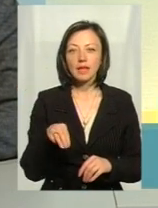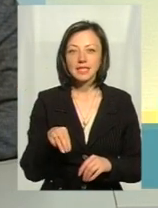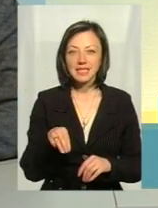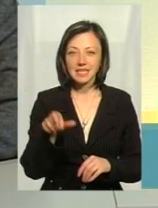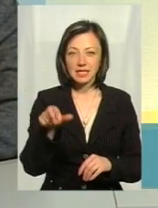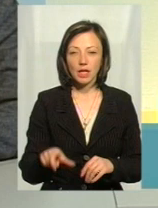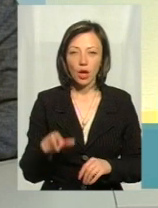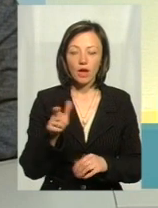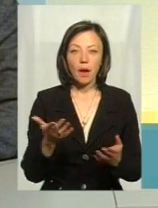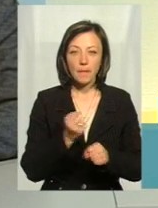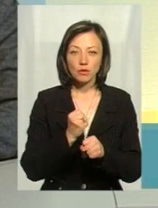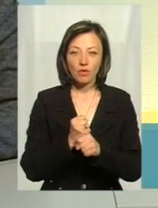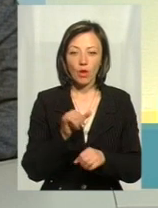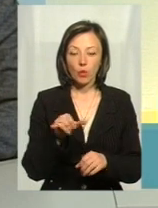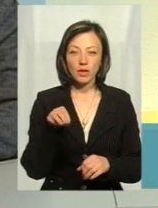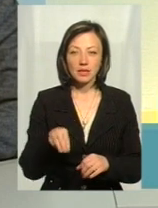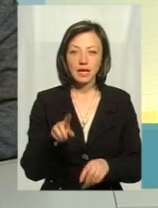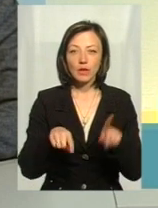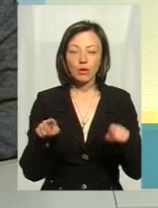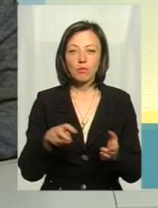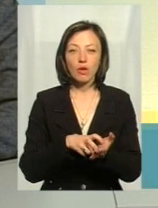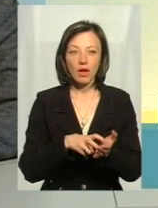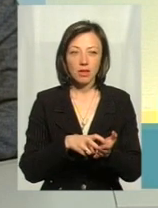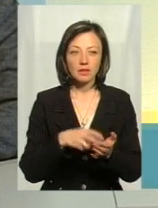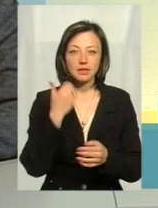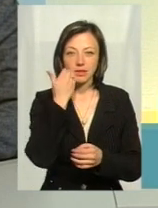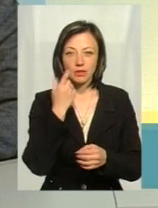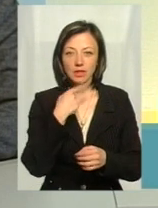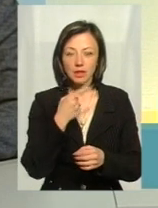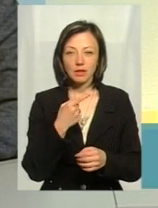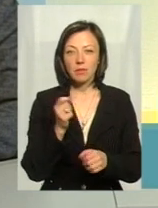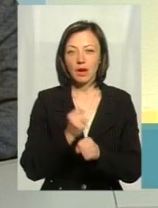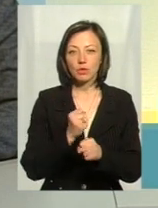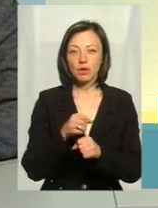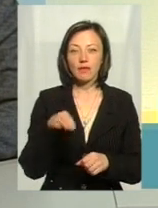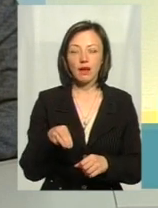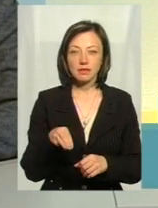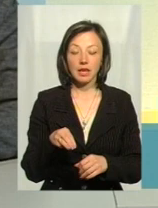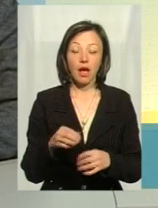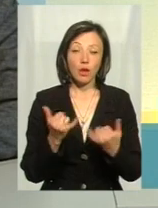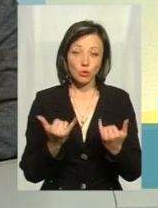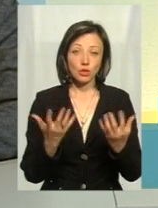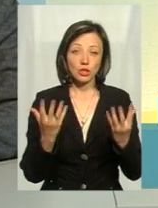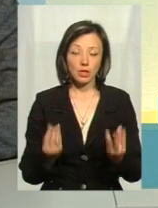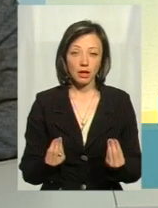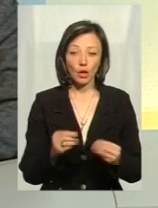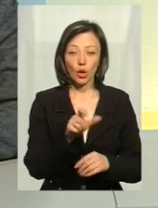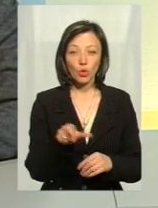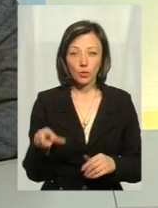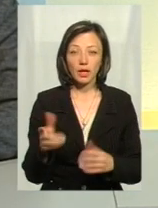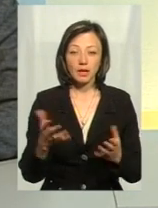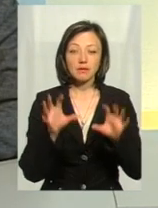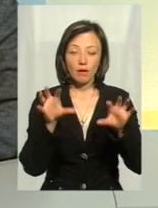таксіст, людина, яка працювала в таксі, вона навіть інколи боялась, ну і стидно було казати, що він працює в таксі. На сьогоднішній день люди, які